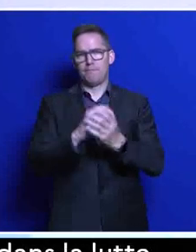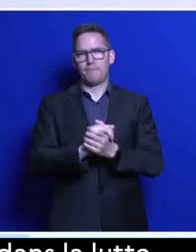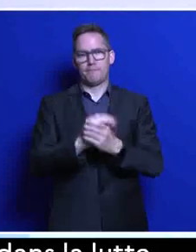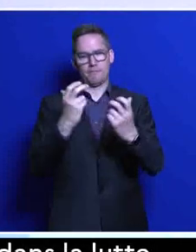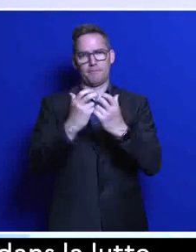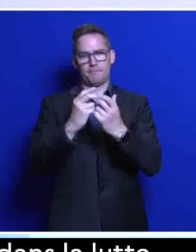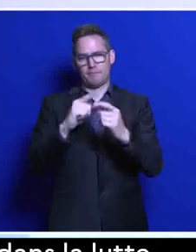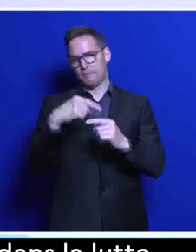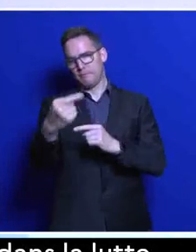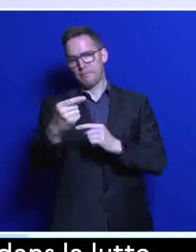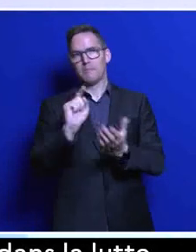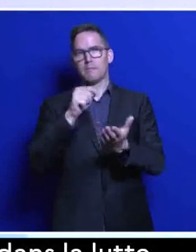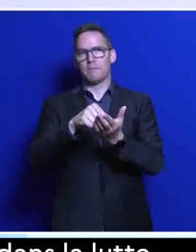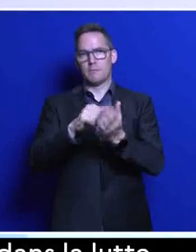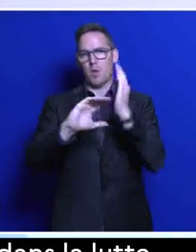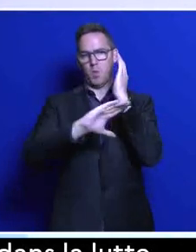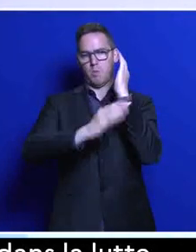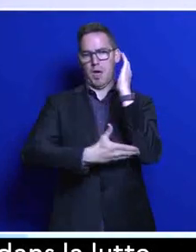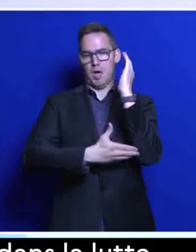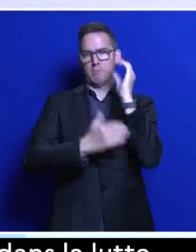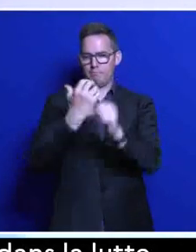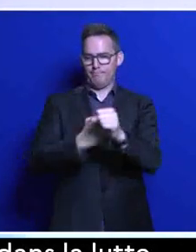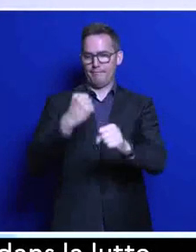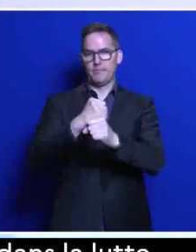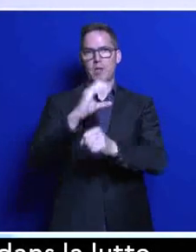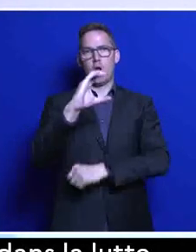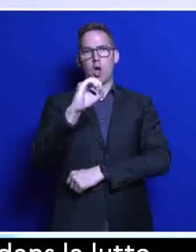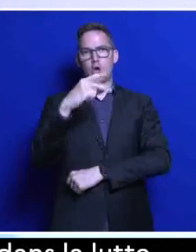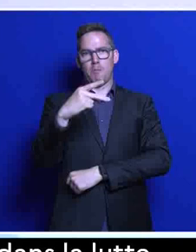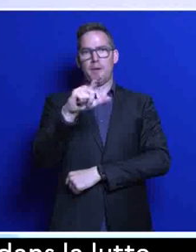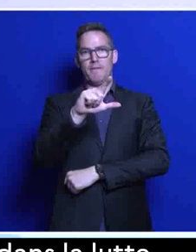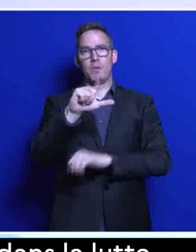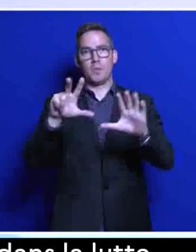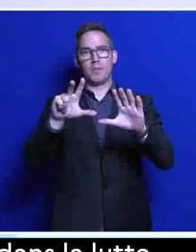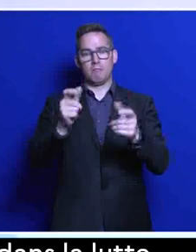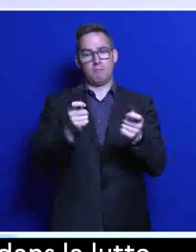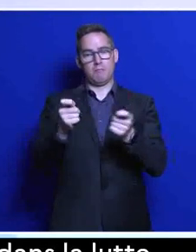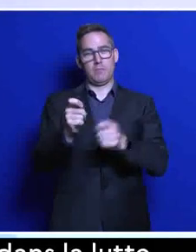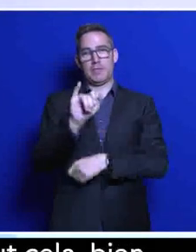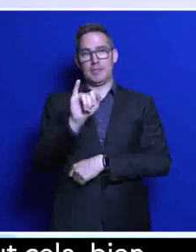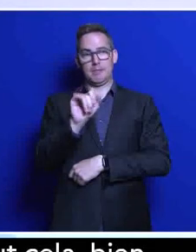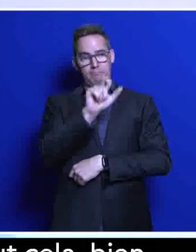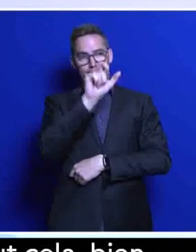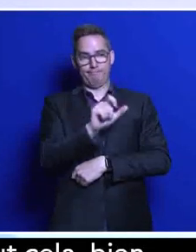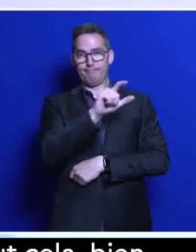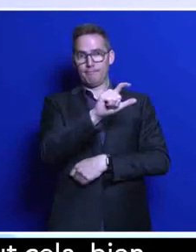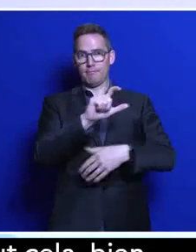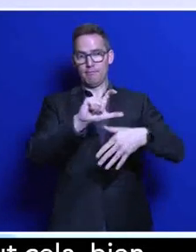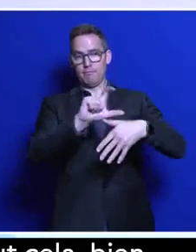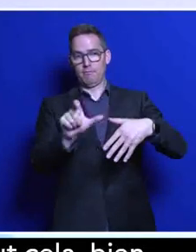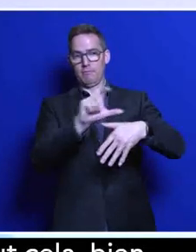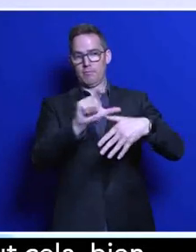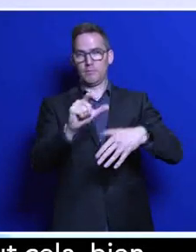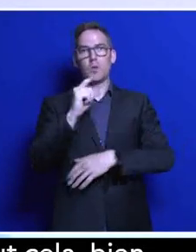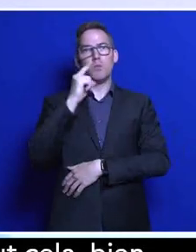qui se tiendra à Dubaï, sera présidée par un de ces États du Golfe et par mon ami Sultan